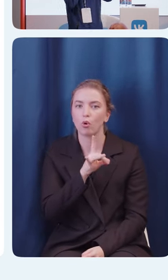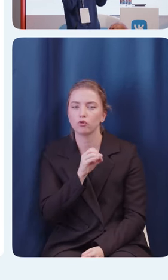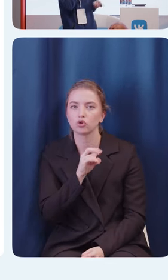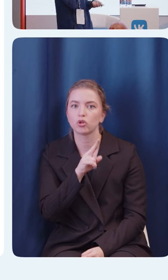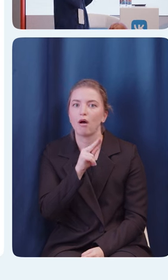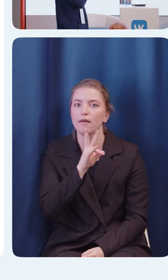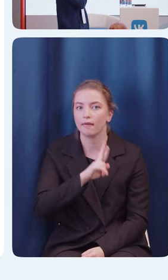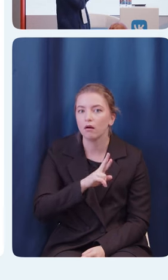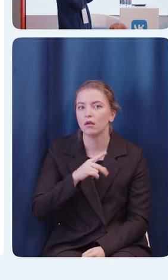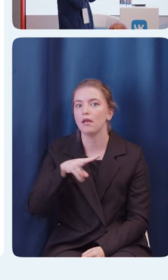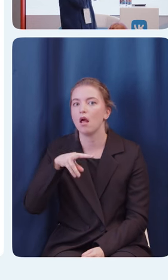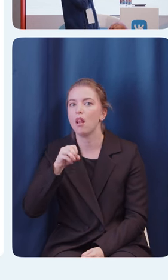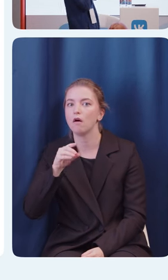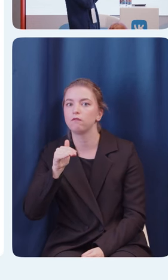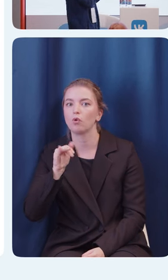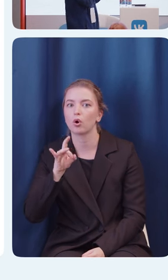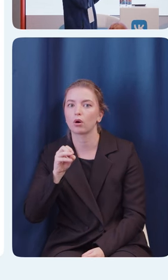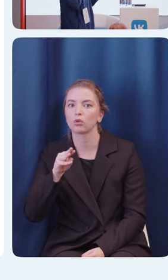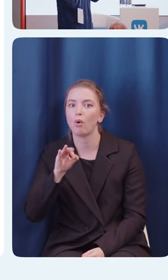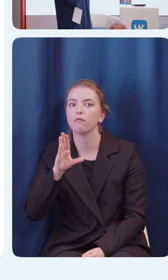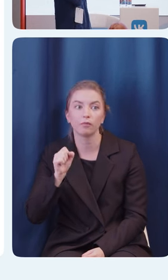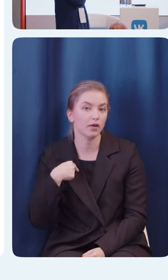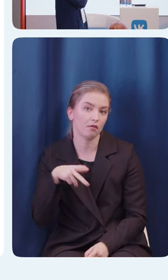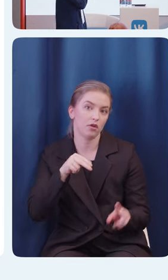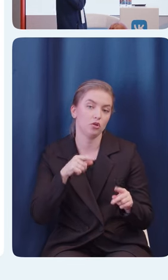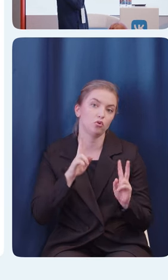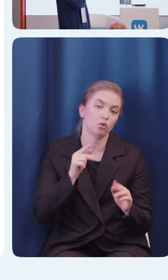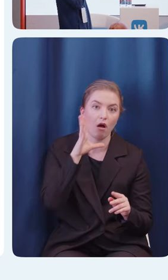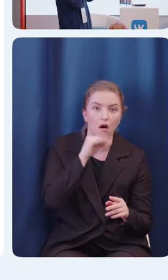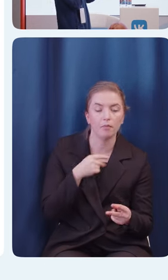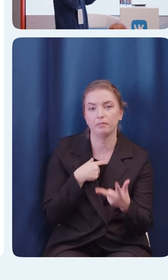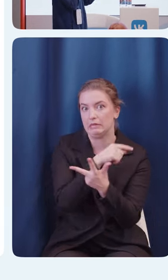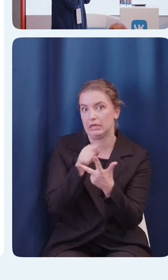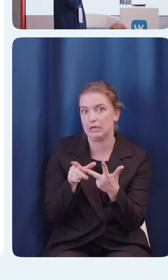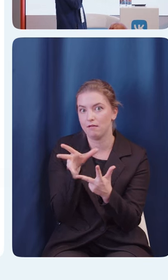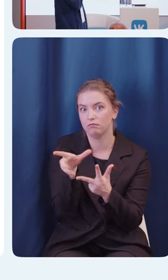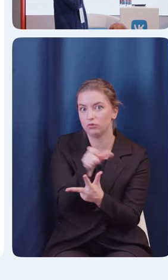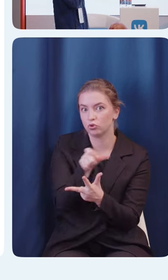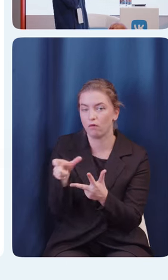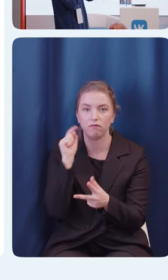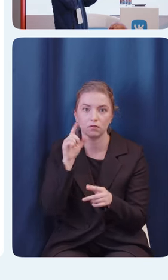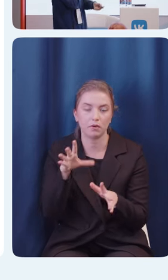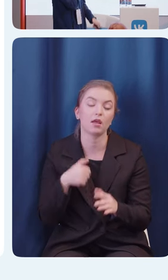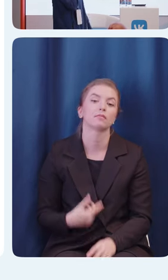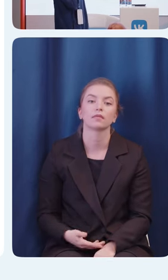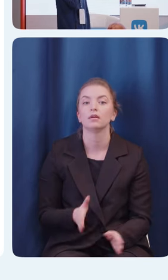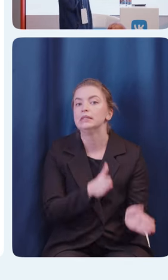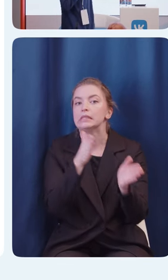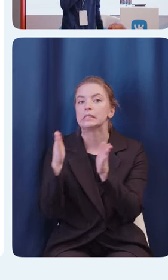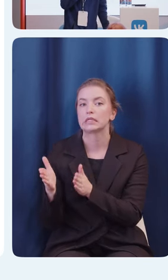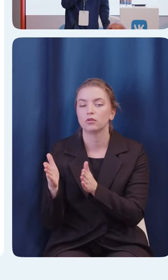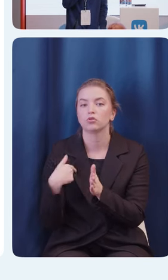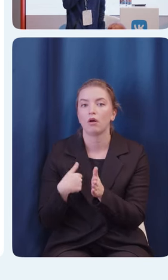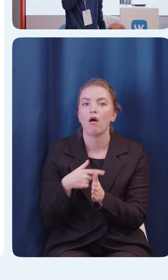получилось. Ну, я надеюсь, кто-то разобрал. Потом, может быть, расскажете. Давайте перейдем к следующей фиче. С капчей мы